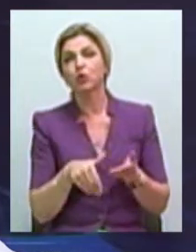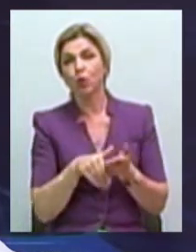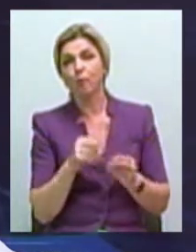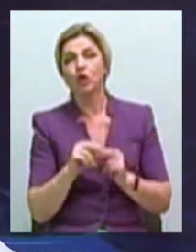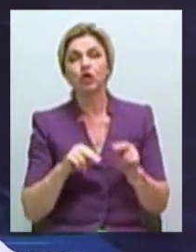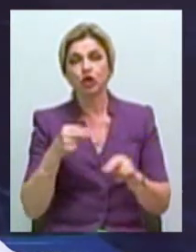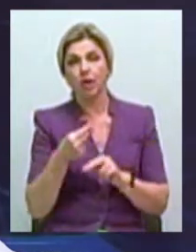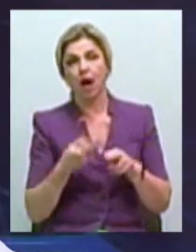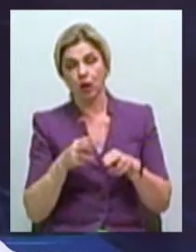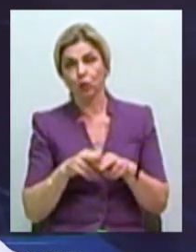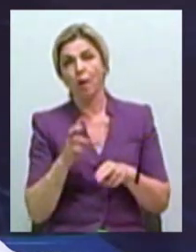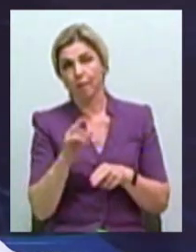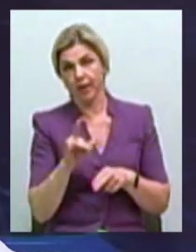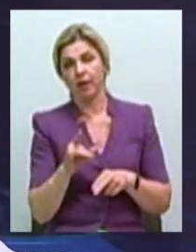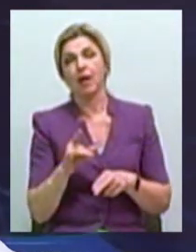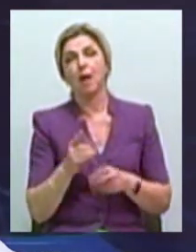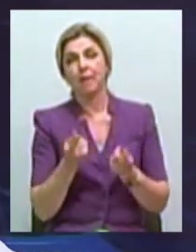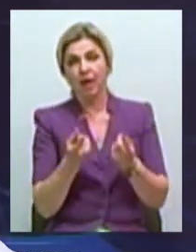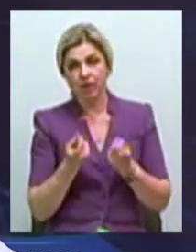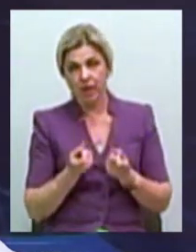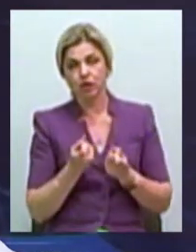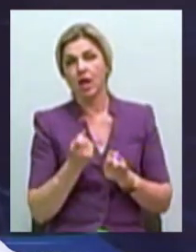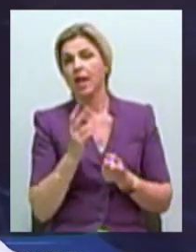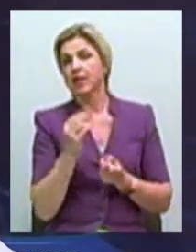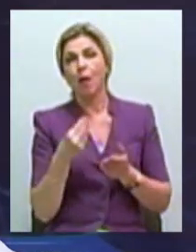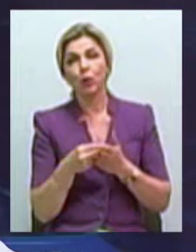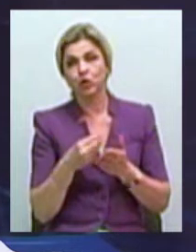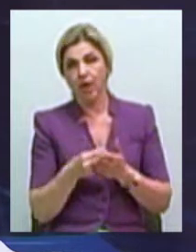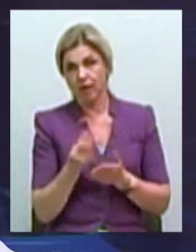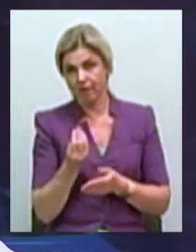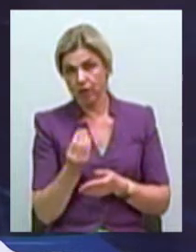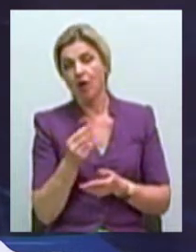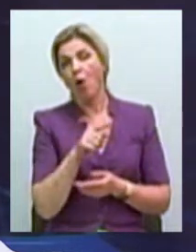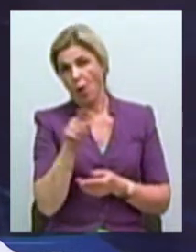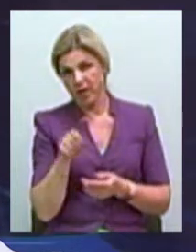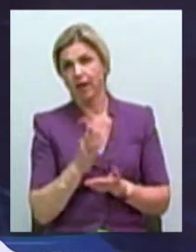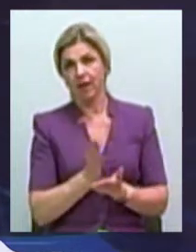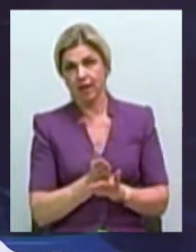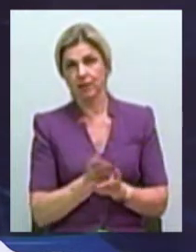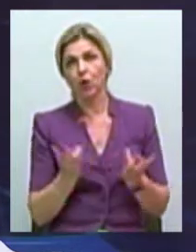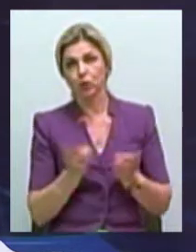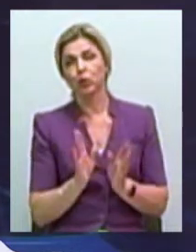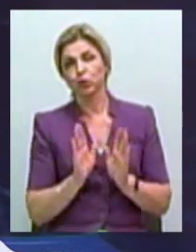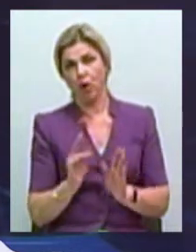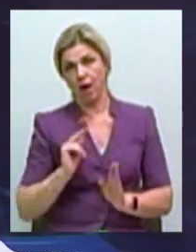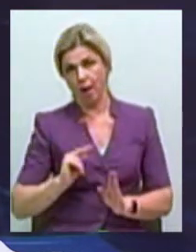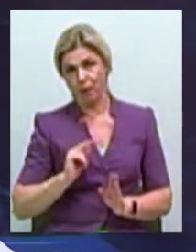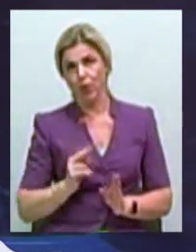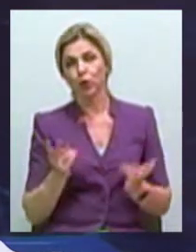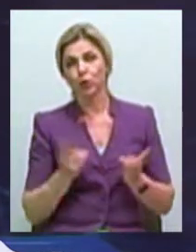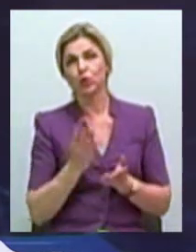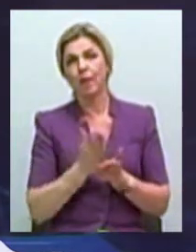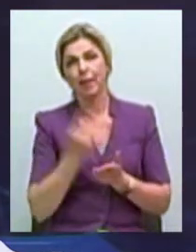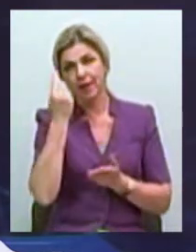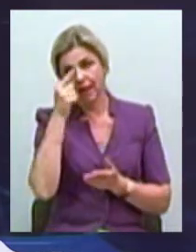через которые возможно было бы привлечь и небюджетное финансирование, они есть. нужно только работать, нужно иметь идею,